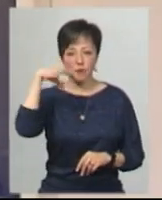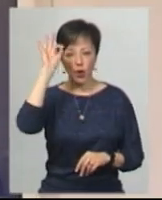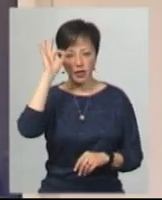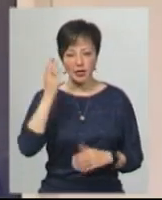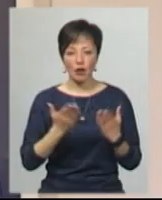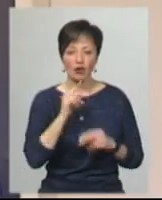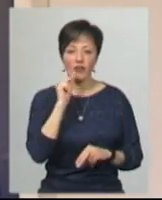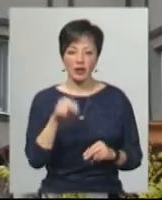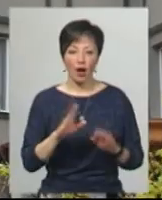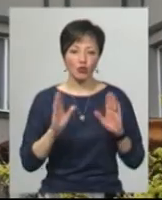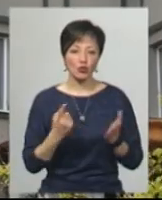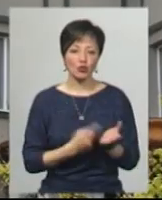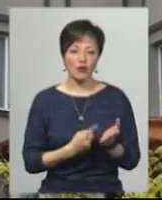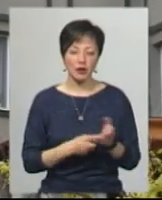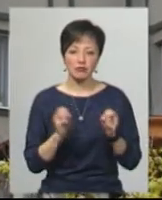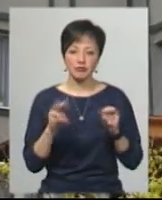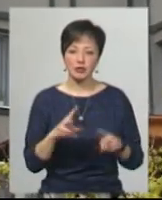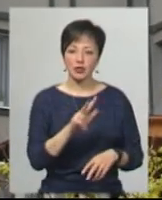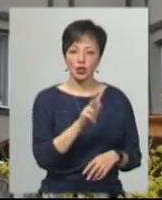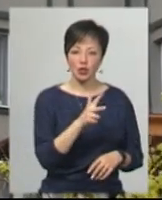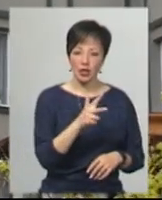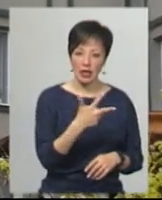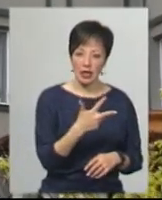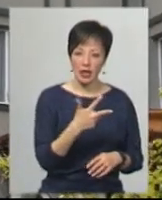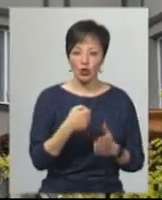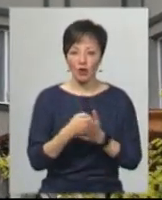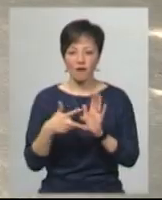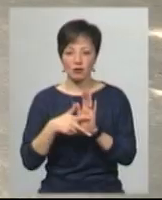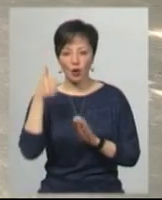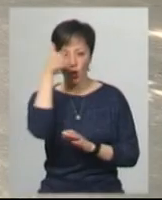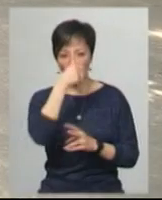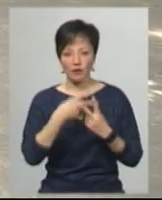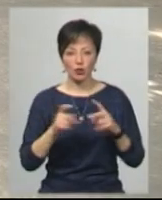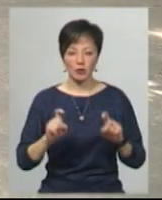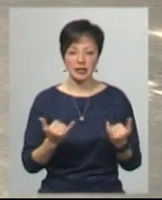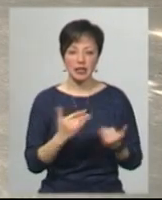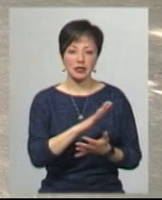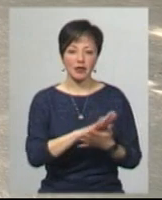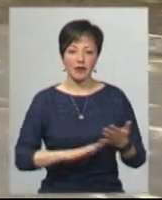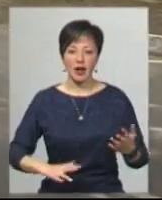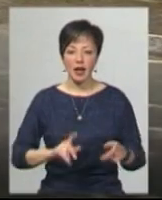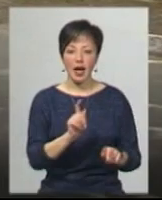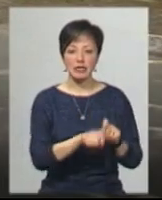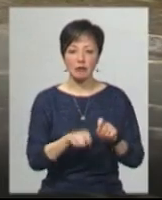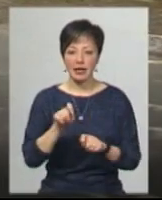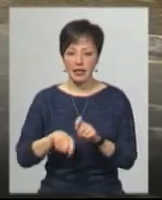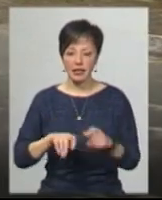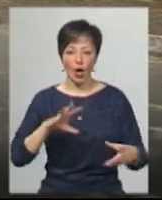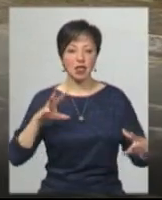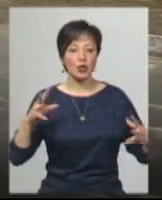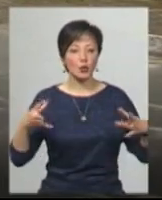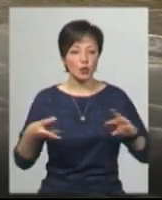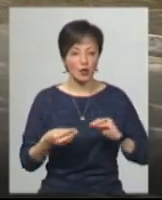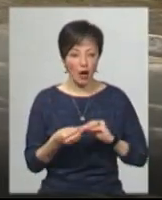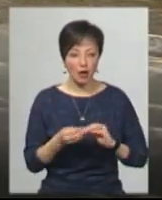якщо його вона буде доведена, загрожує від трьох до восьми років позбавлення волі. Наразі тривають відповідні експертизи. Уже за результатами їх